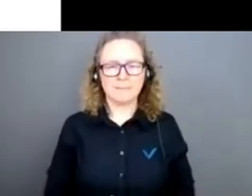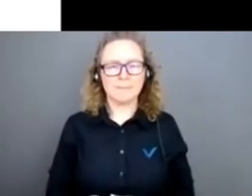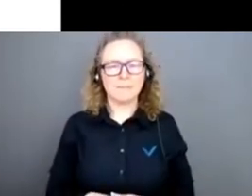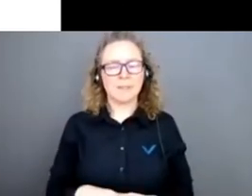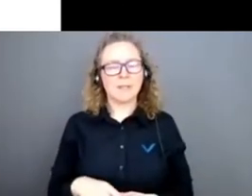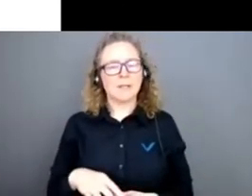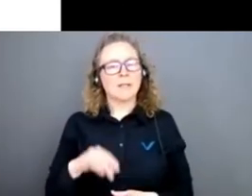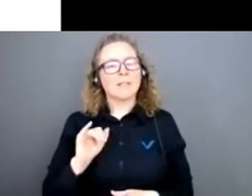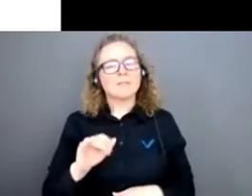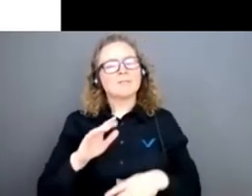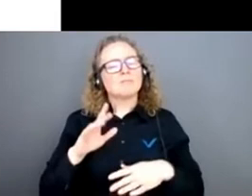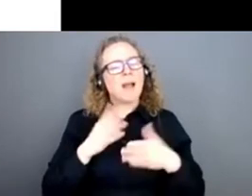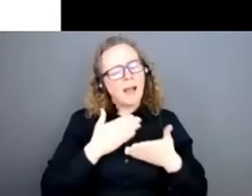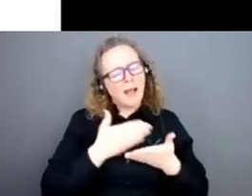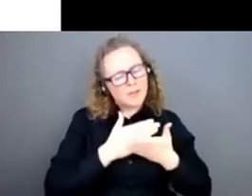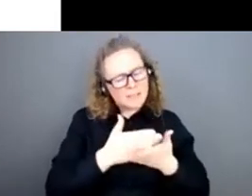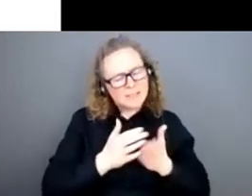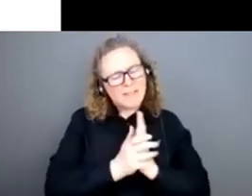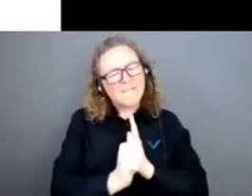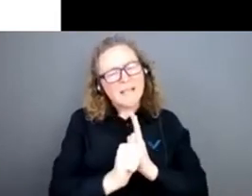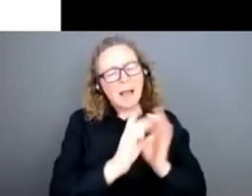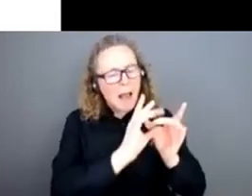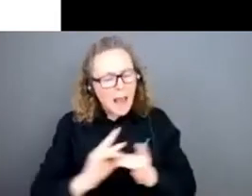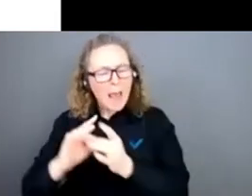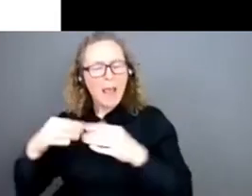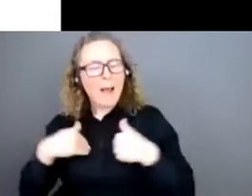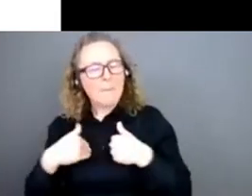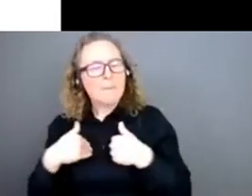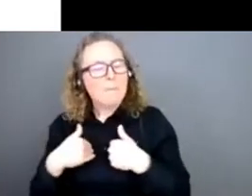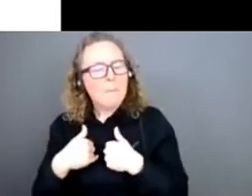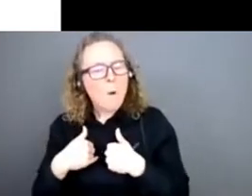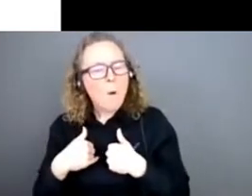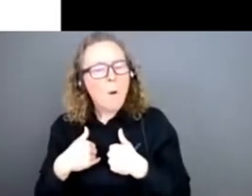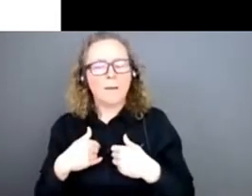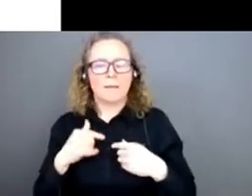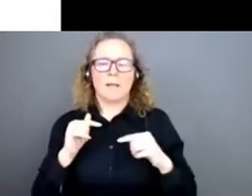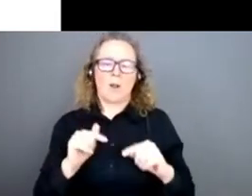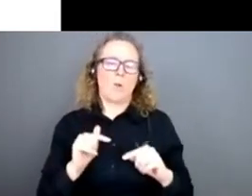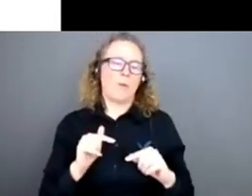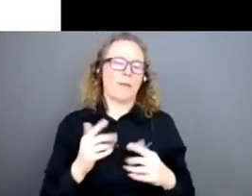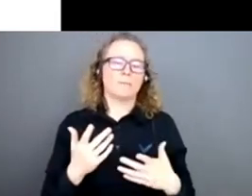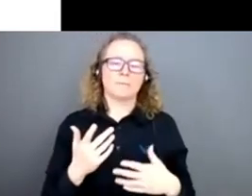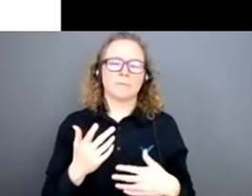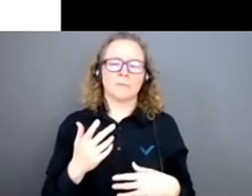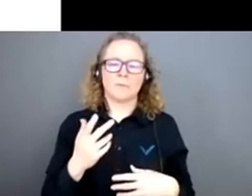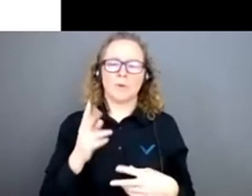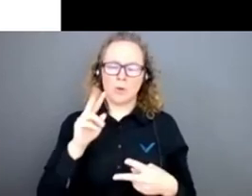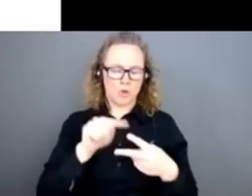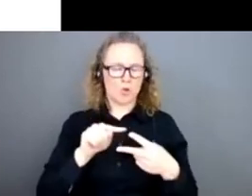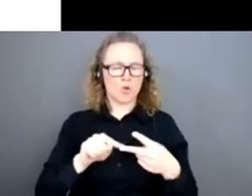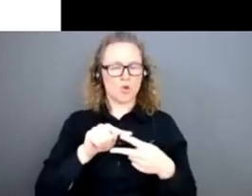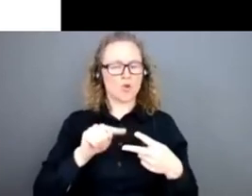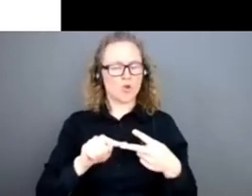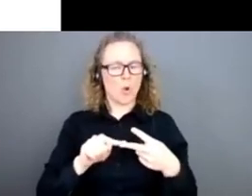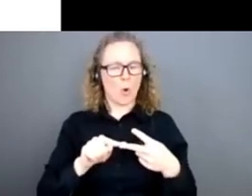l'altruisme efficace animalier, il n'est présent que sur deux fronts, là